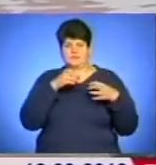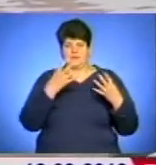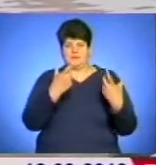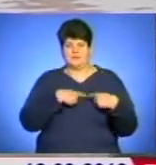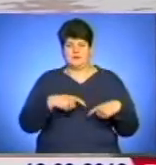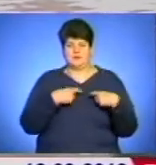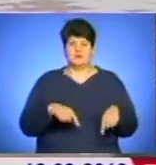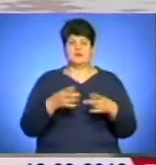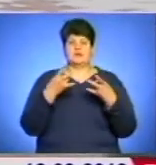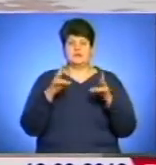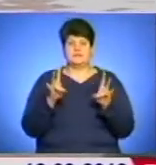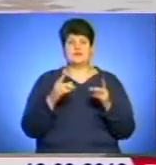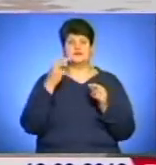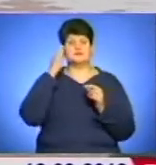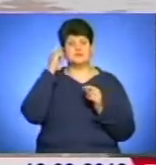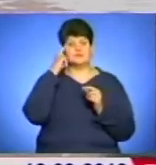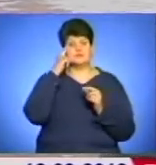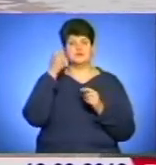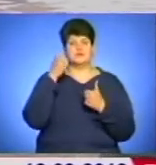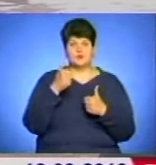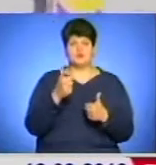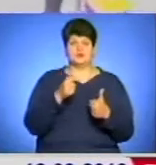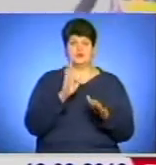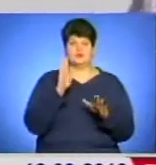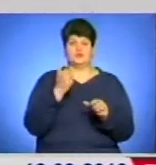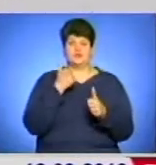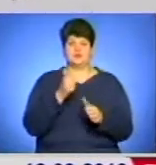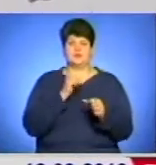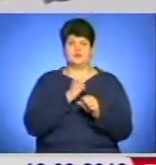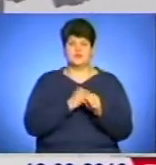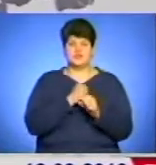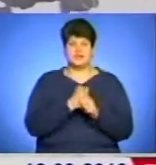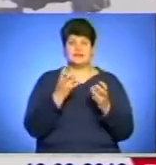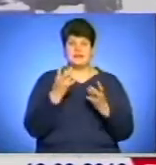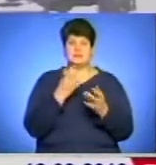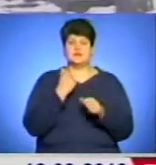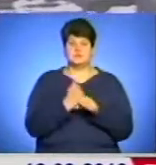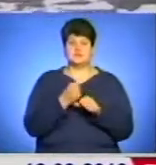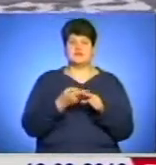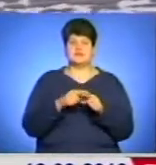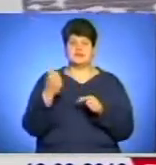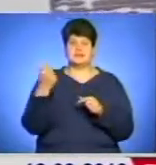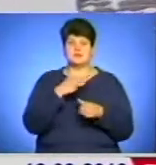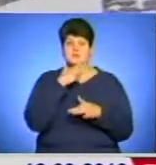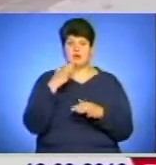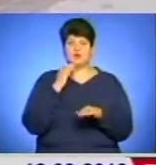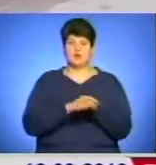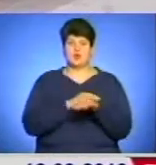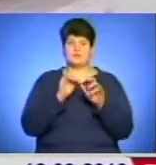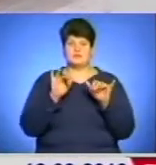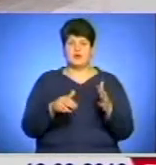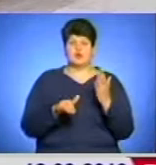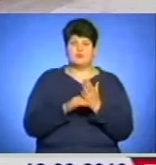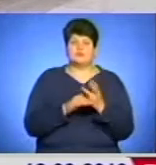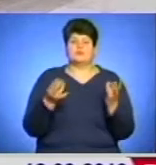мислення актуалізує добрі слова та гарні вчинки. У цей тиждень потрібно зробити якнайбільше добрих справ. Допомогти